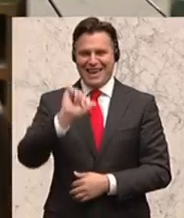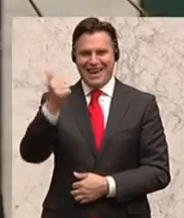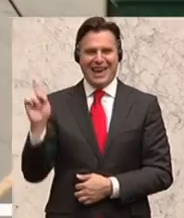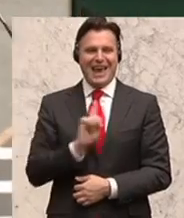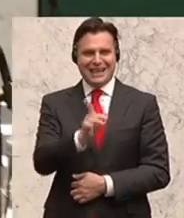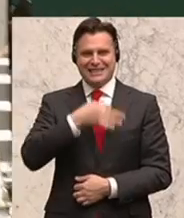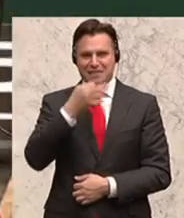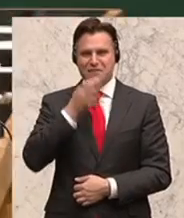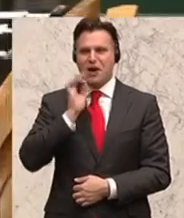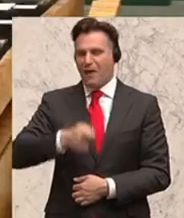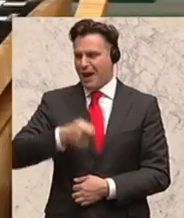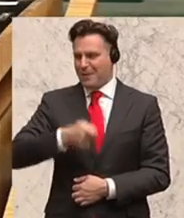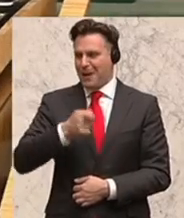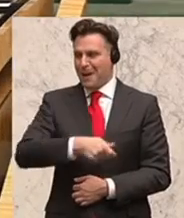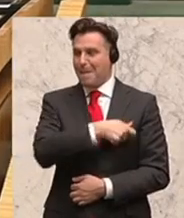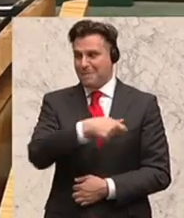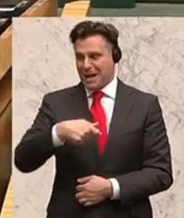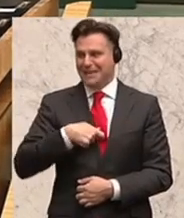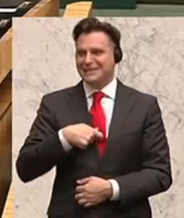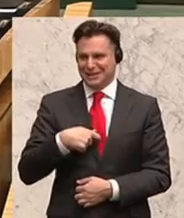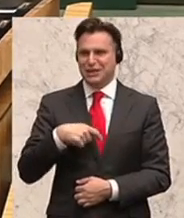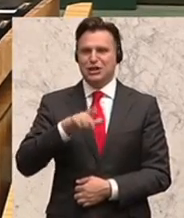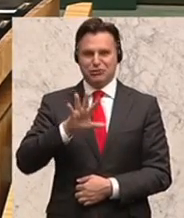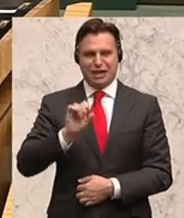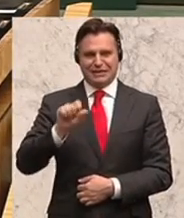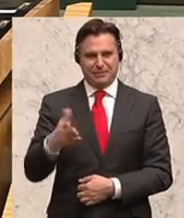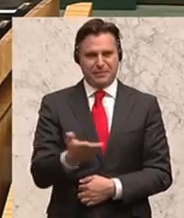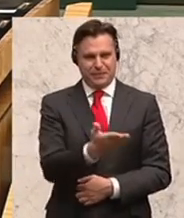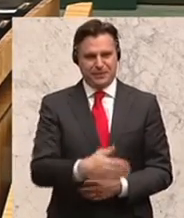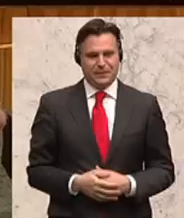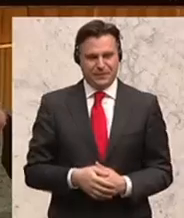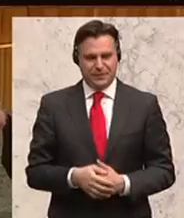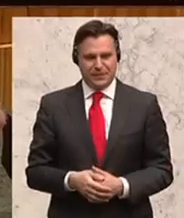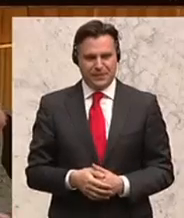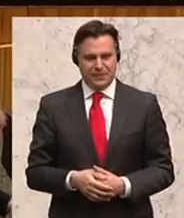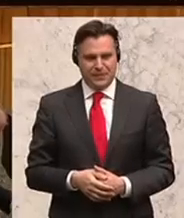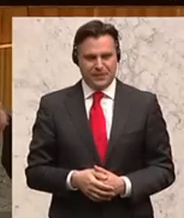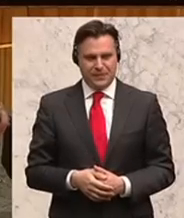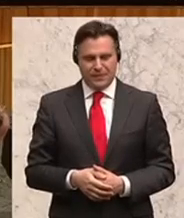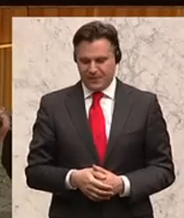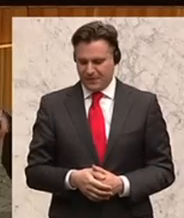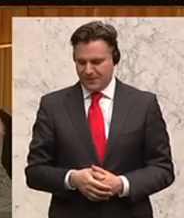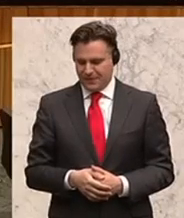Erste Rednerin zu diesen Tagesordnungspunkten ist Birgit Schatz von den Grünen.